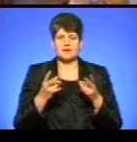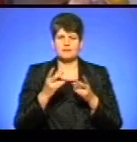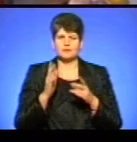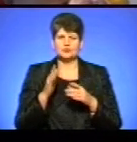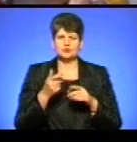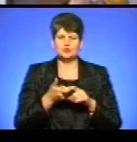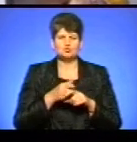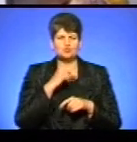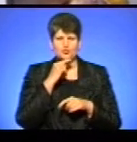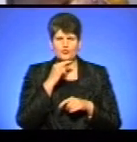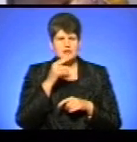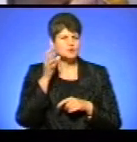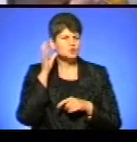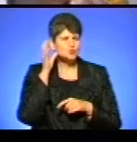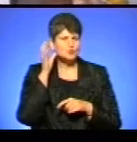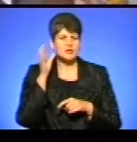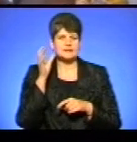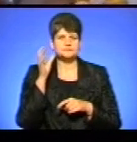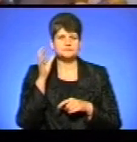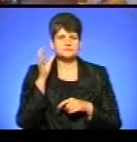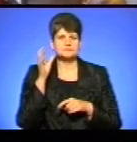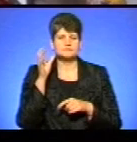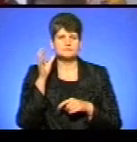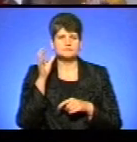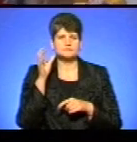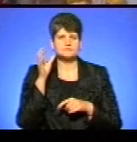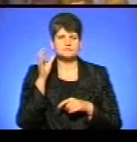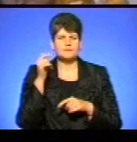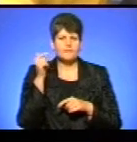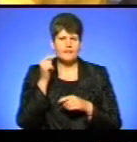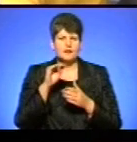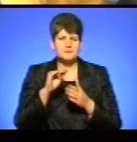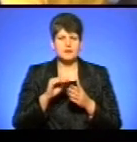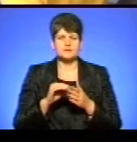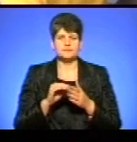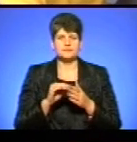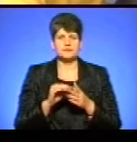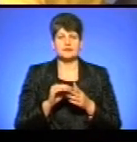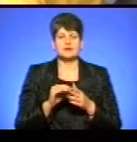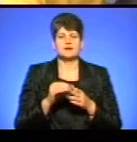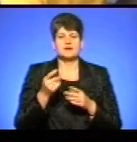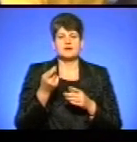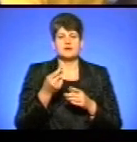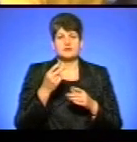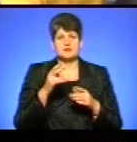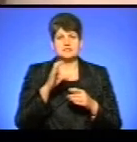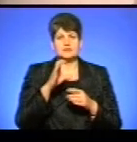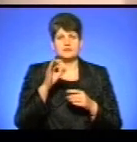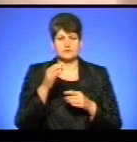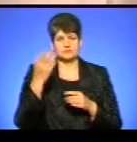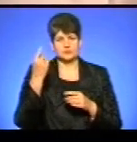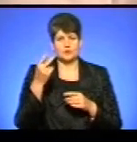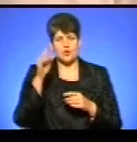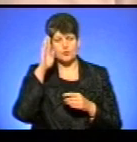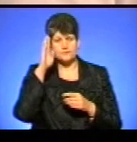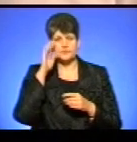уважній, слухати з граматикою. Нваоїбо Донатус Леджу Нор з Нігерії